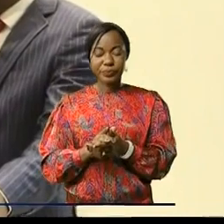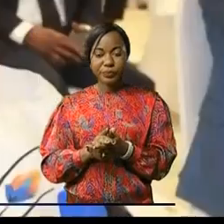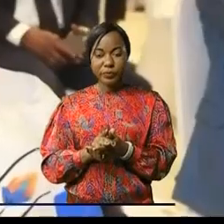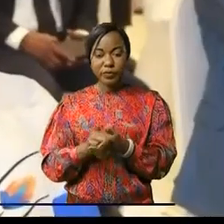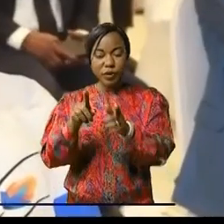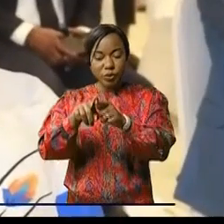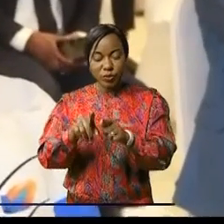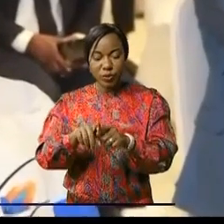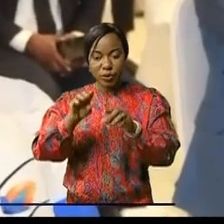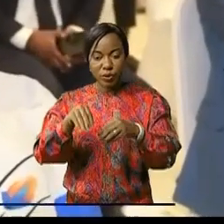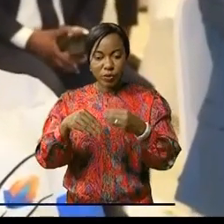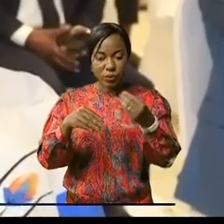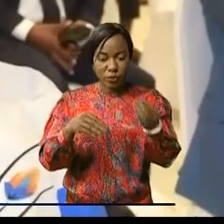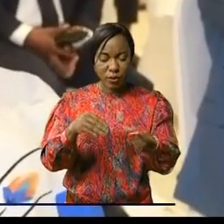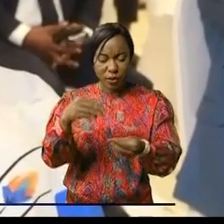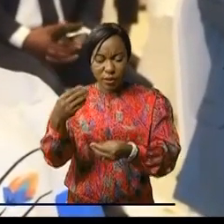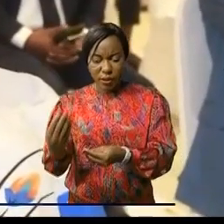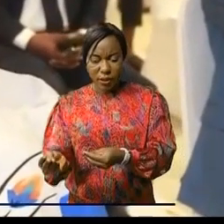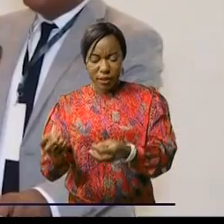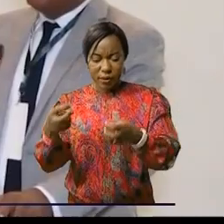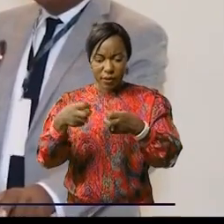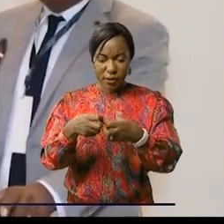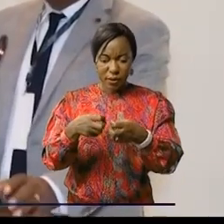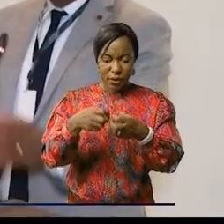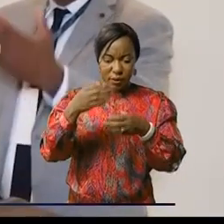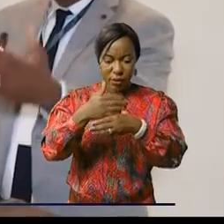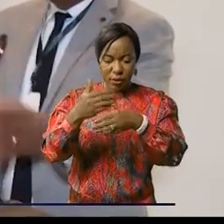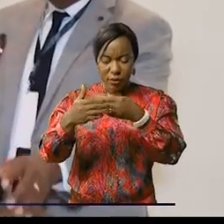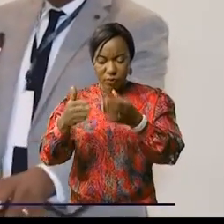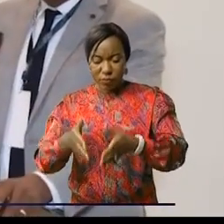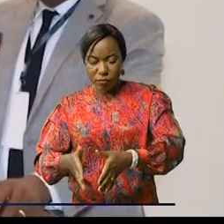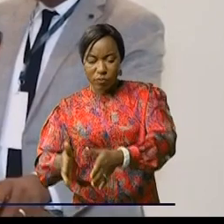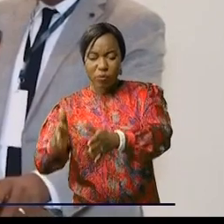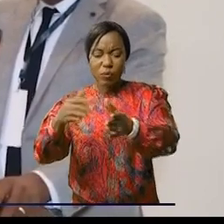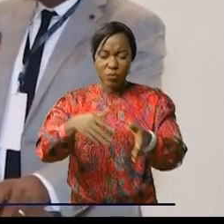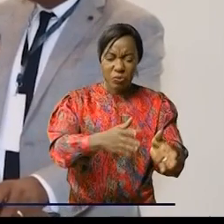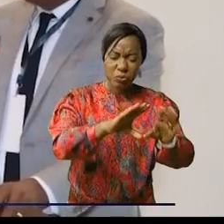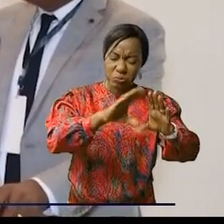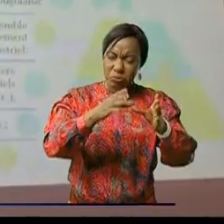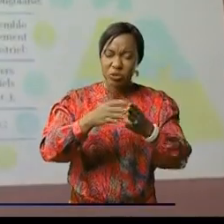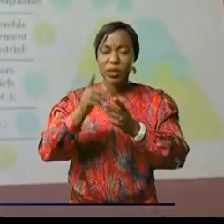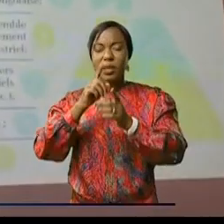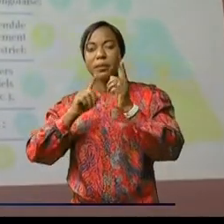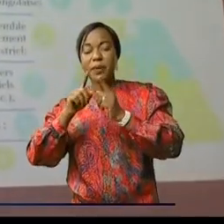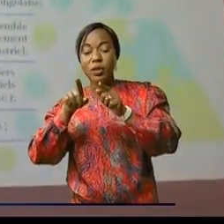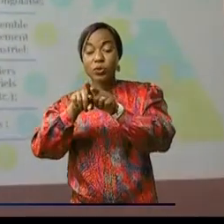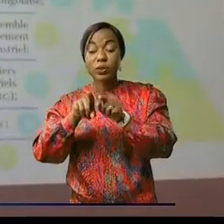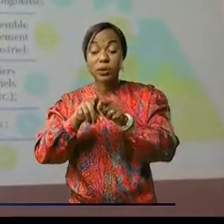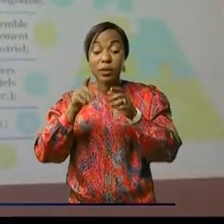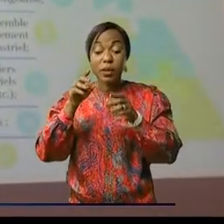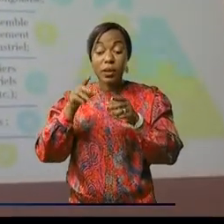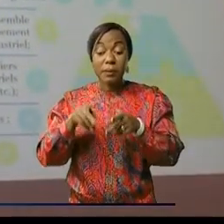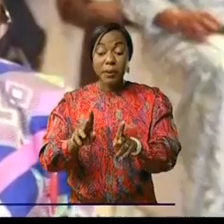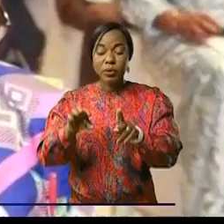PDI, qui a des composantes énergétiques, routières, aéroportuaires, et les zones économiques spéciales pour ainsi permettre à la RDC